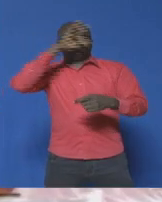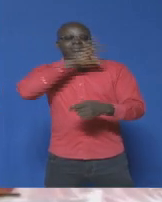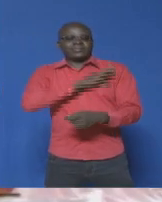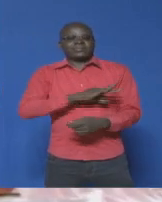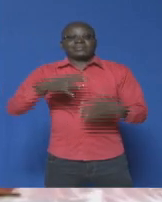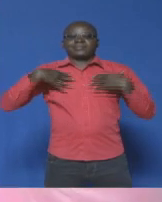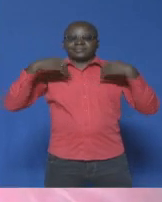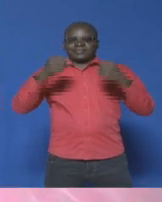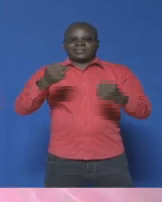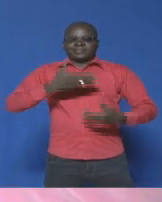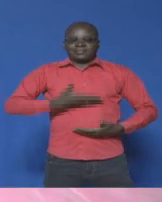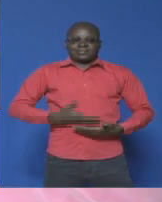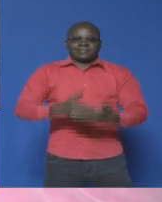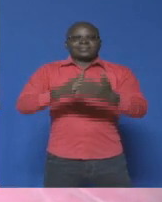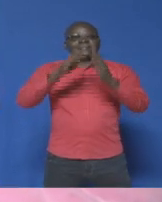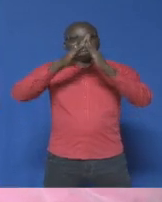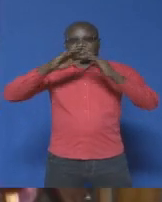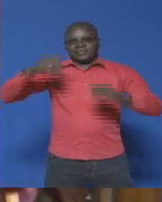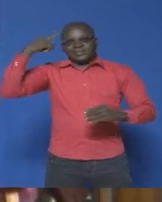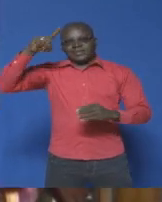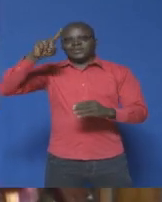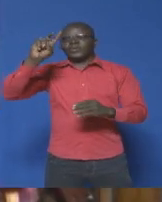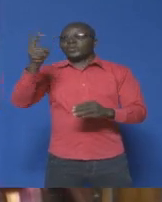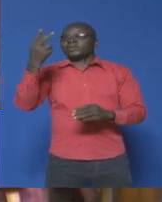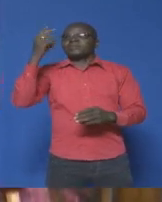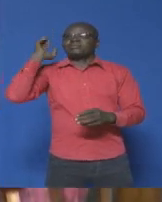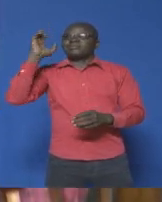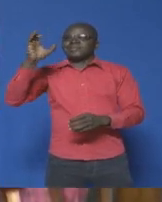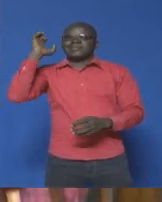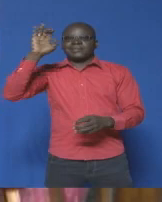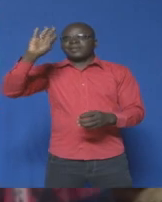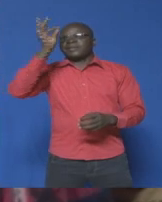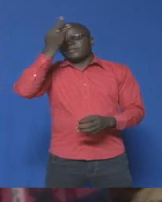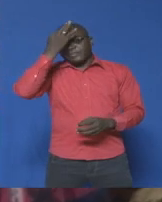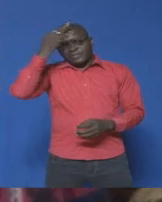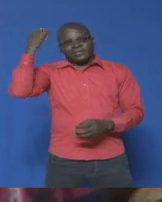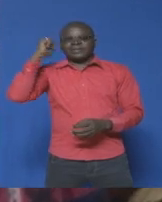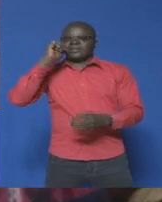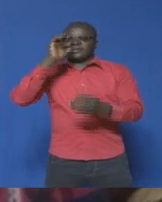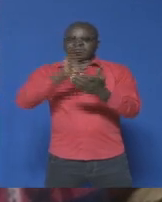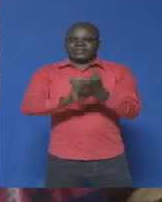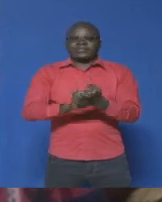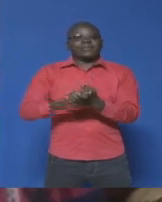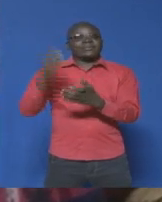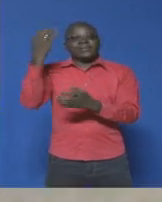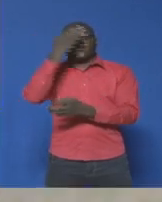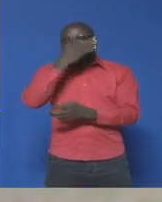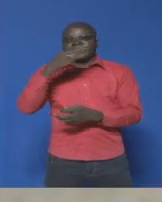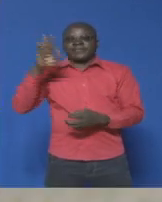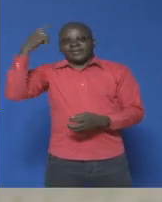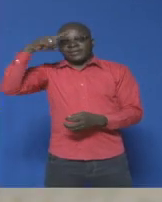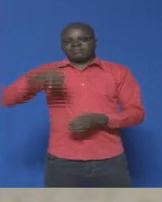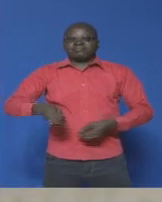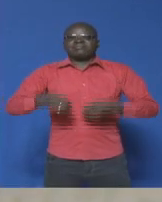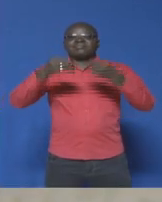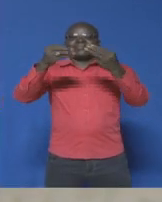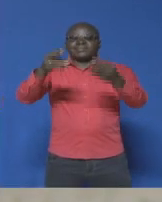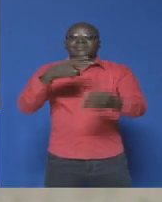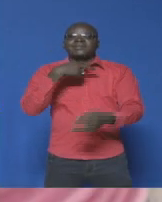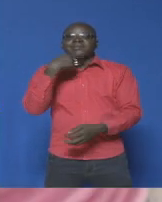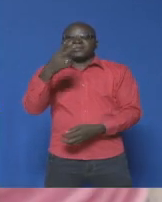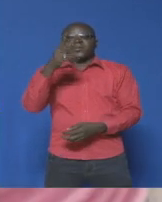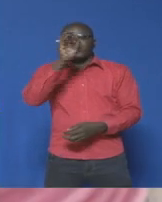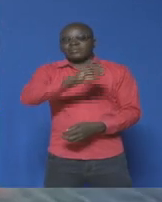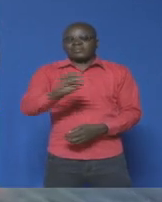reproduction. Le deuxième congrès de la Fédération des sages-femmes d'Afrique francophone donne le temps à Ouagadou. Et enfin